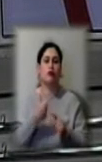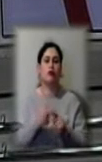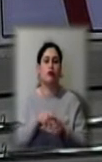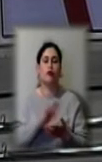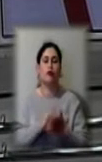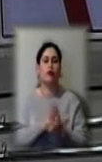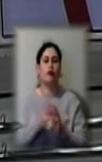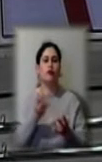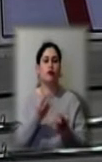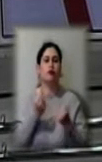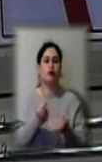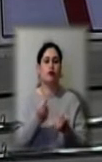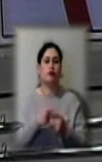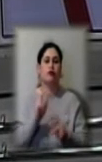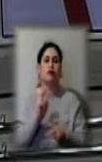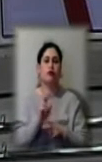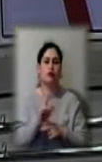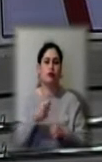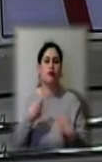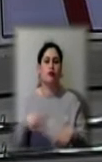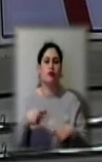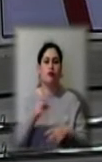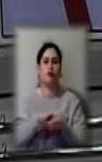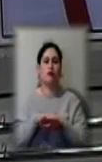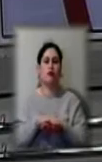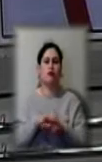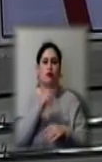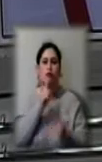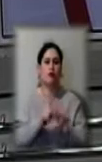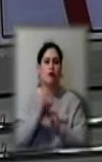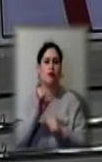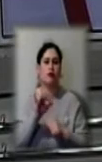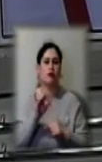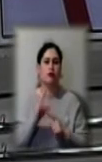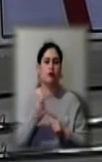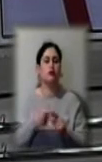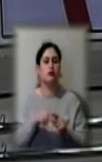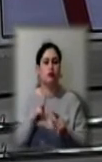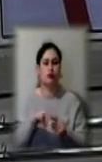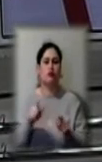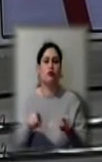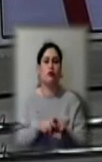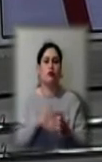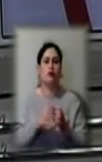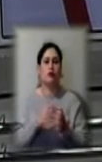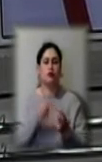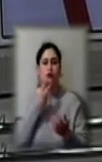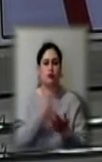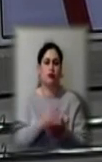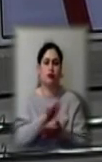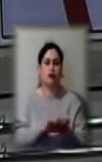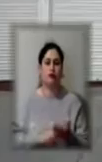відвідувачі та продавці на ринках під час карантину. Чи так це у Херсоні, дізнавались кореспонденти Суспільного.